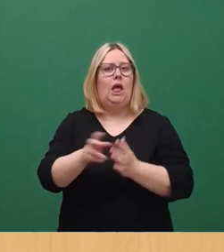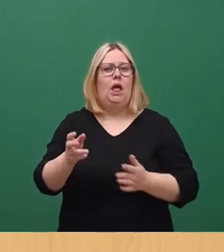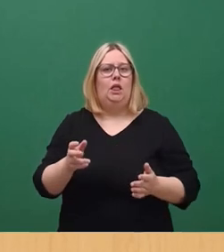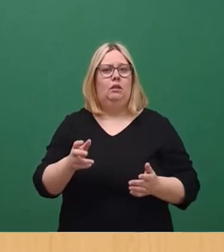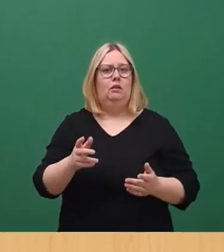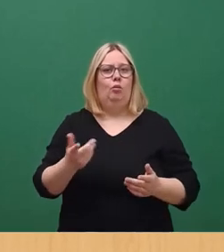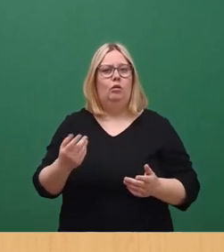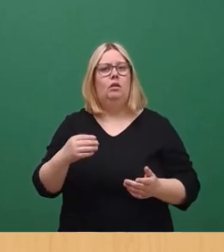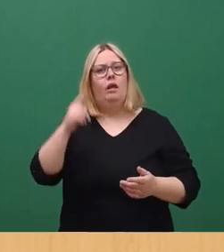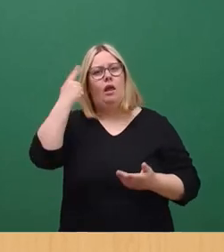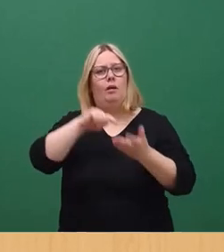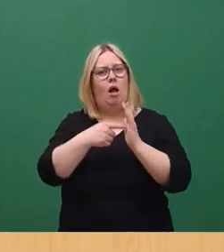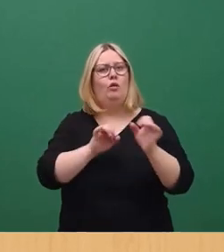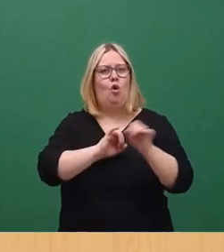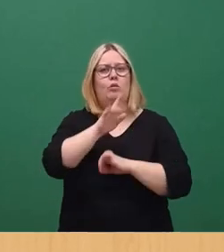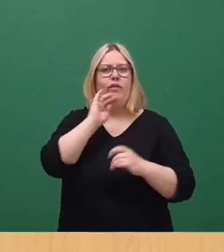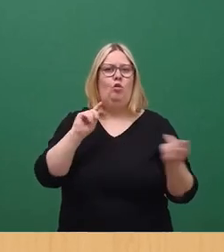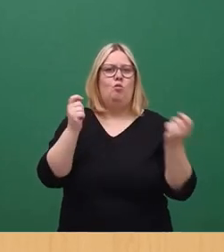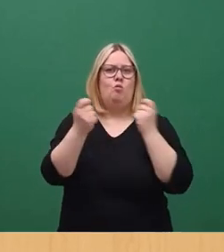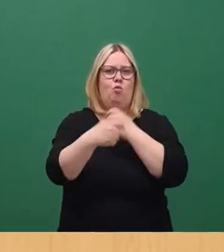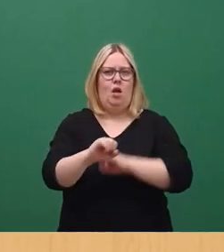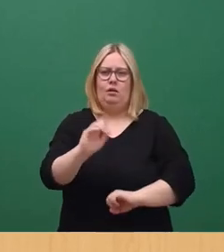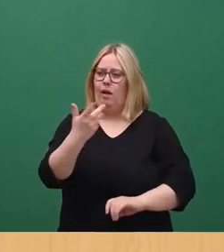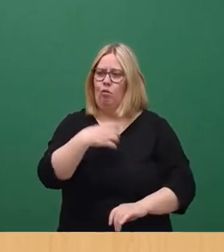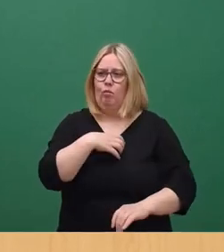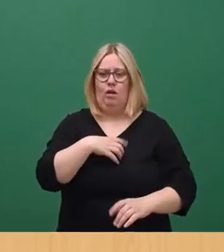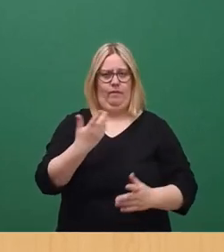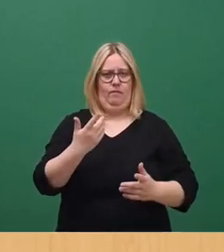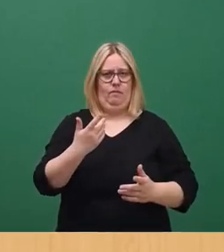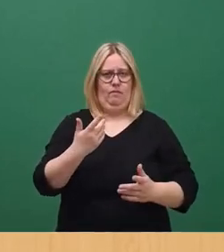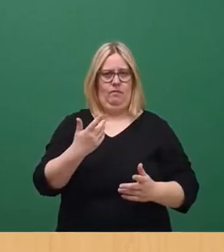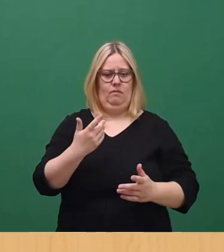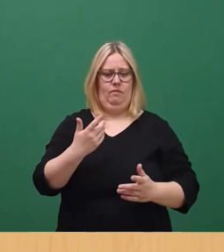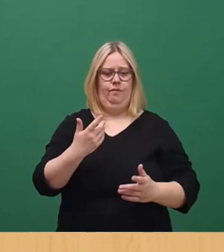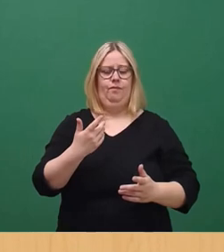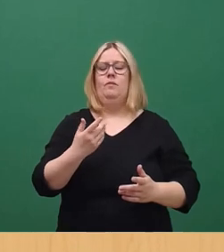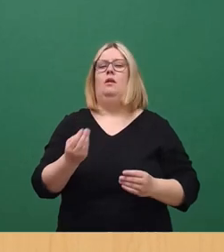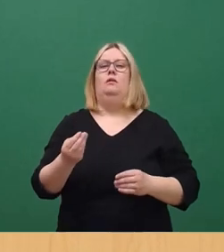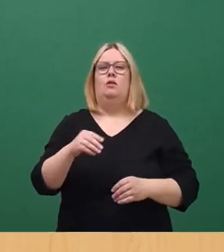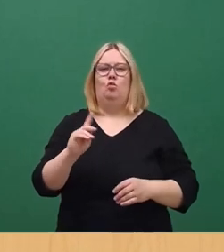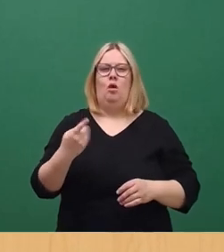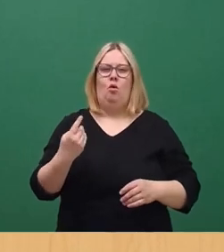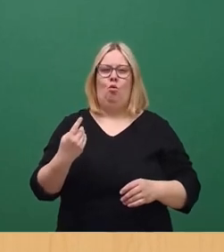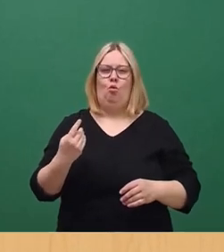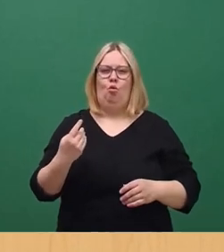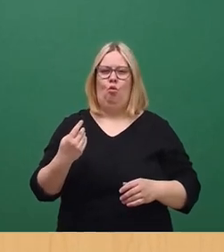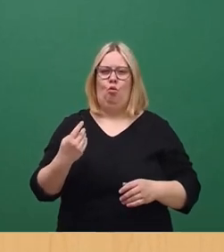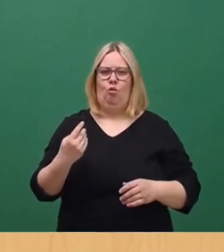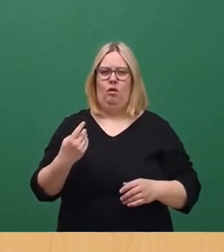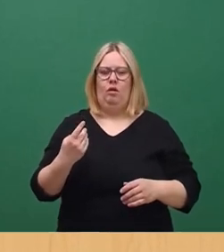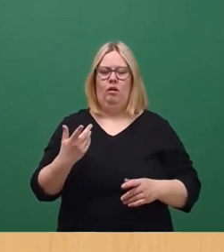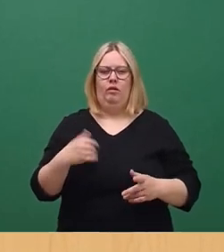dem Denkmalstatus trotzdem bauliche Veränderungen möglich sind. Des Weiteren wurden auf Anregung der untere